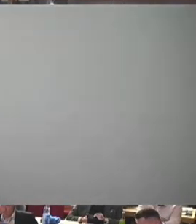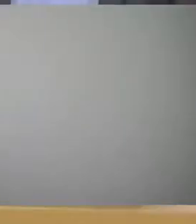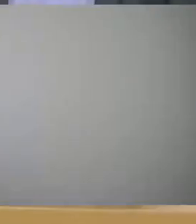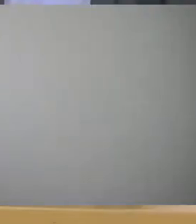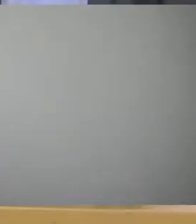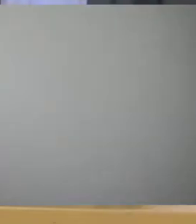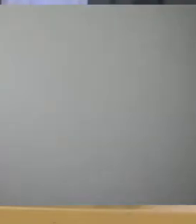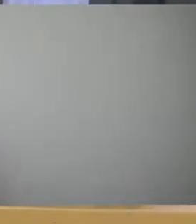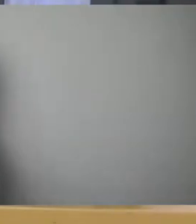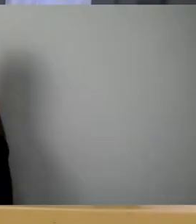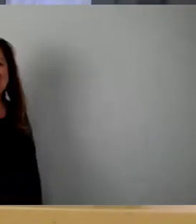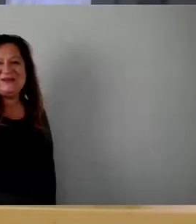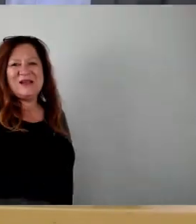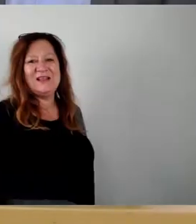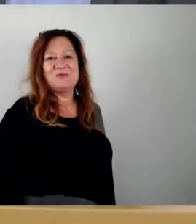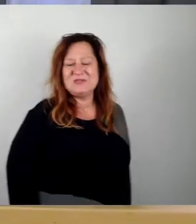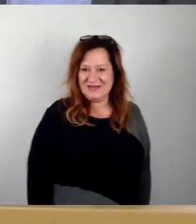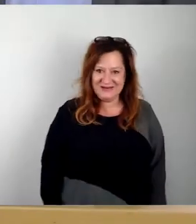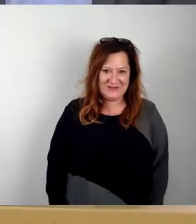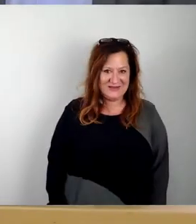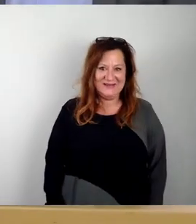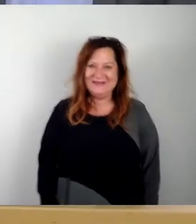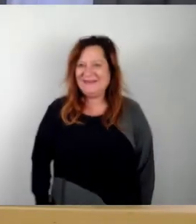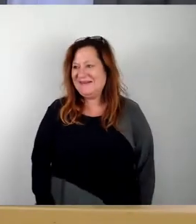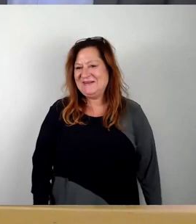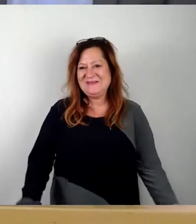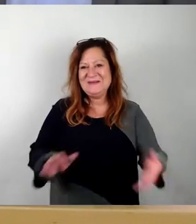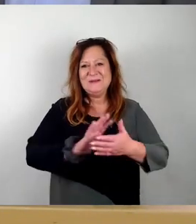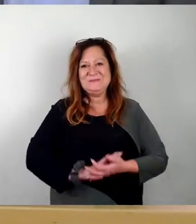So, nach den Dissidenten ist die AfD in der Reihe. Herr Latzenski.